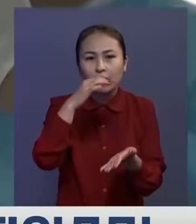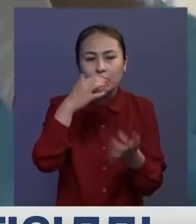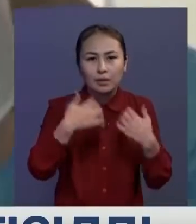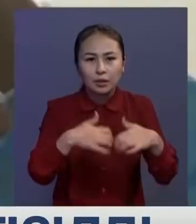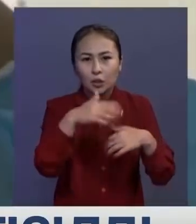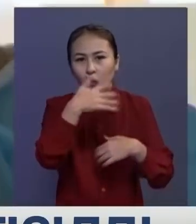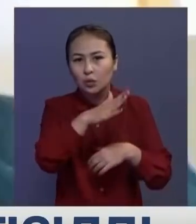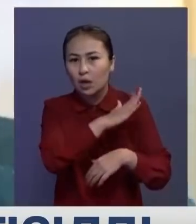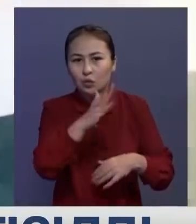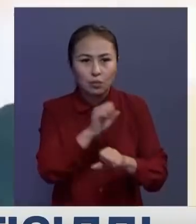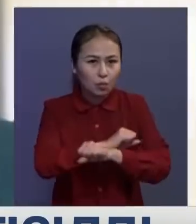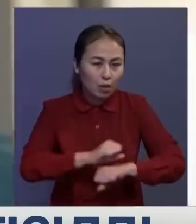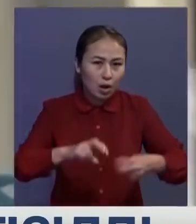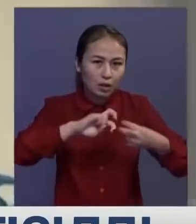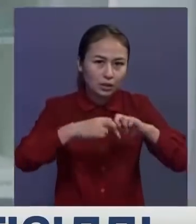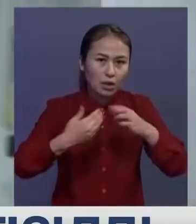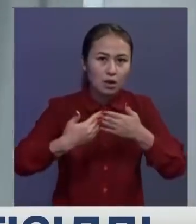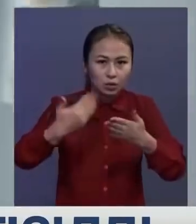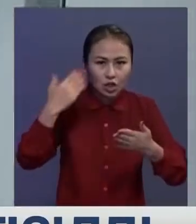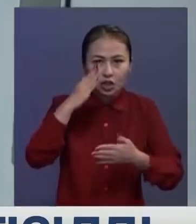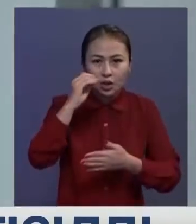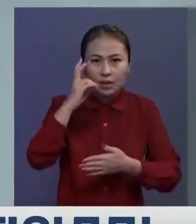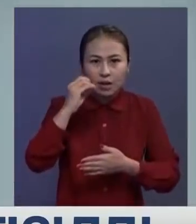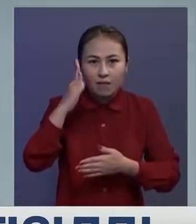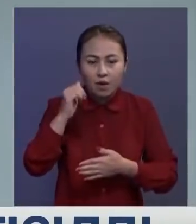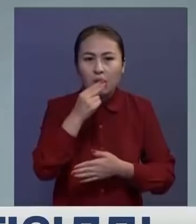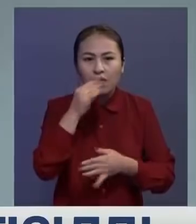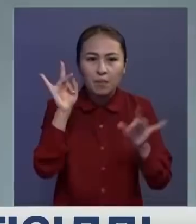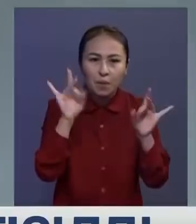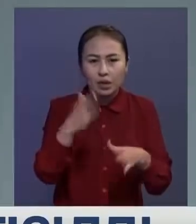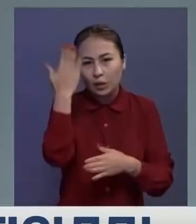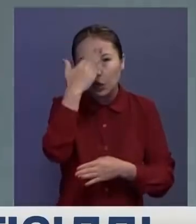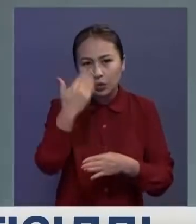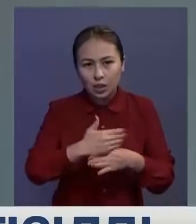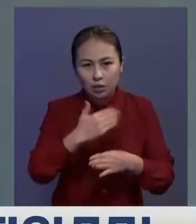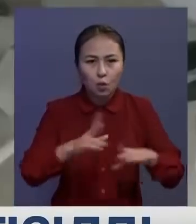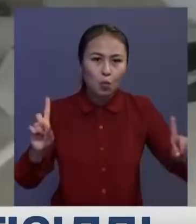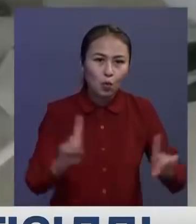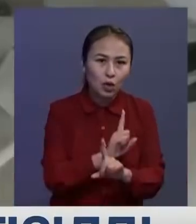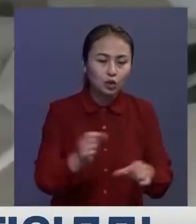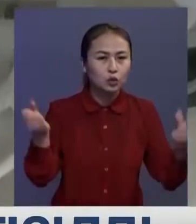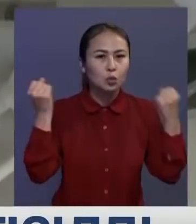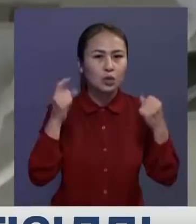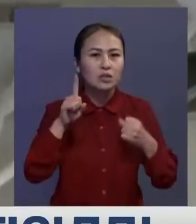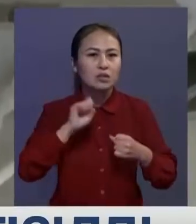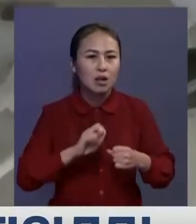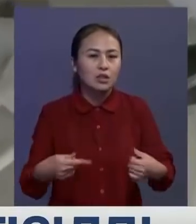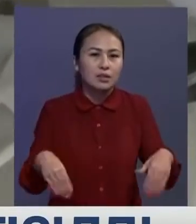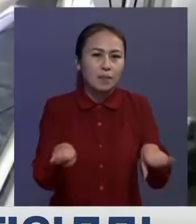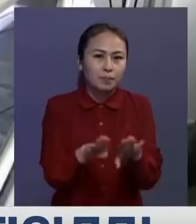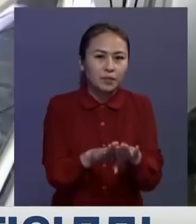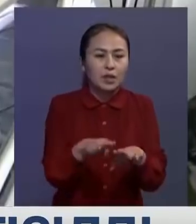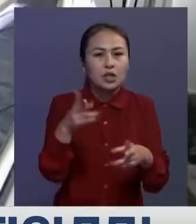саны елуден аспау өте, сақуалдың алдын алу үшін Женевада кафе барлар, кинотеатрлар, мұражай мен спорт залдары жабық.